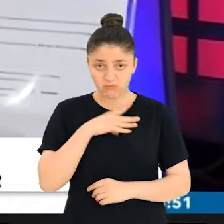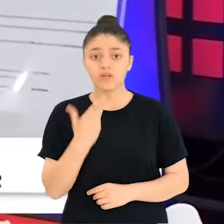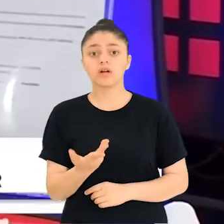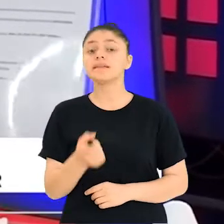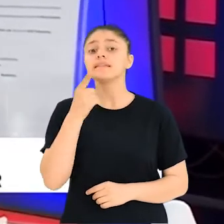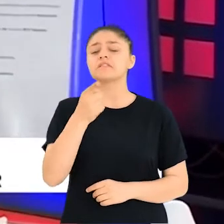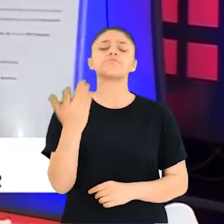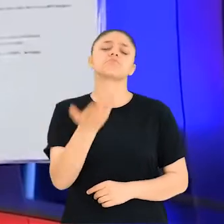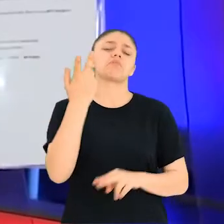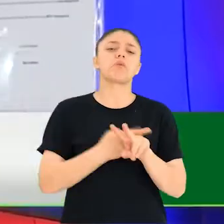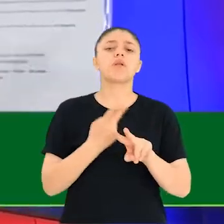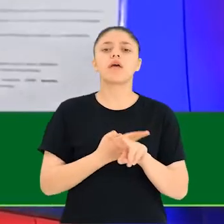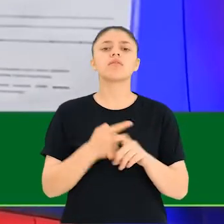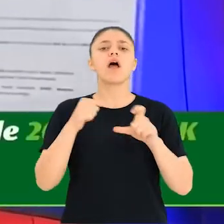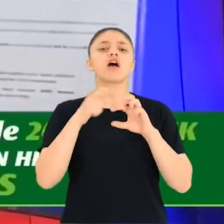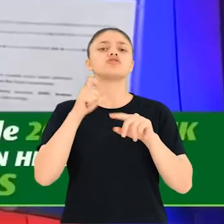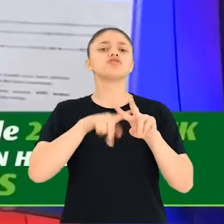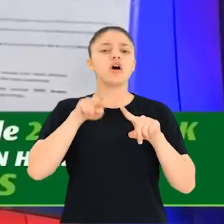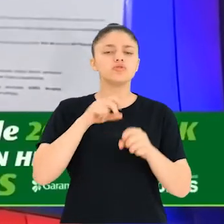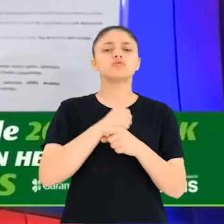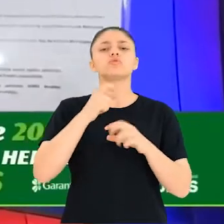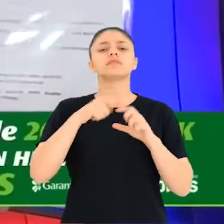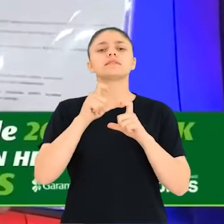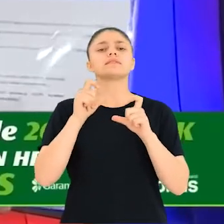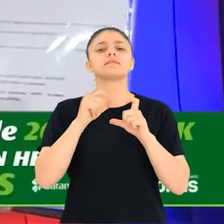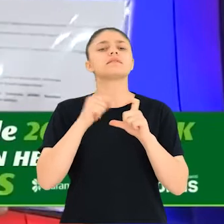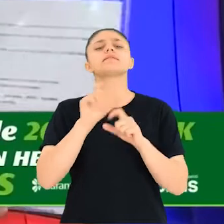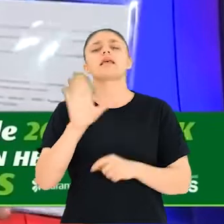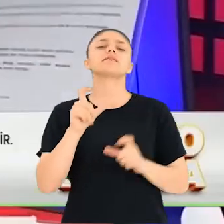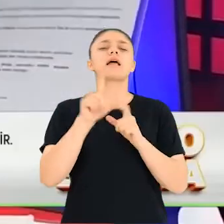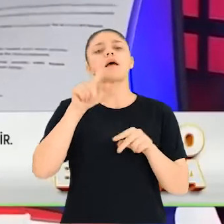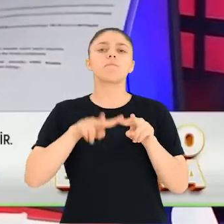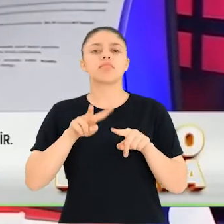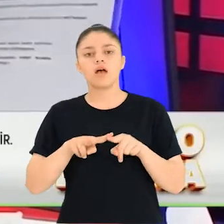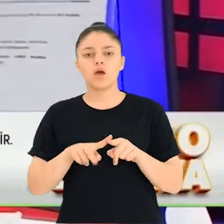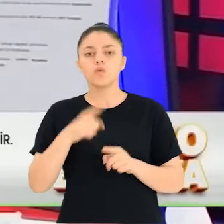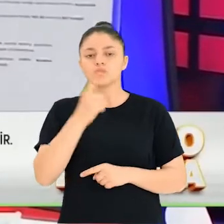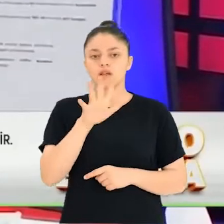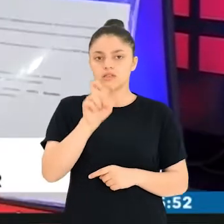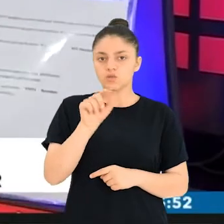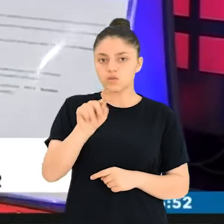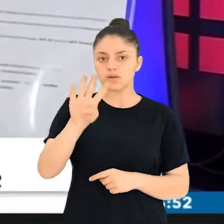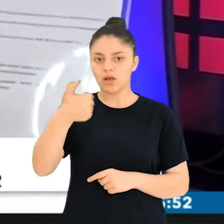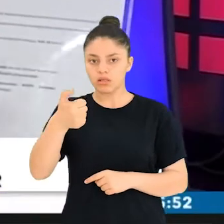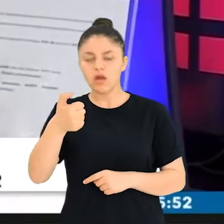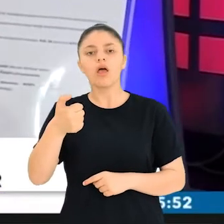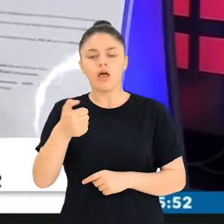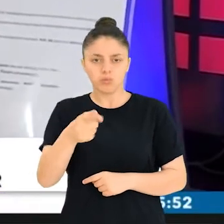Yani sizin diyelim ki Ercan Gürses değil, SYML %58.46. Buna